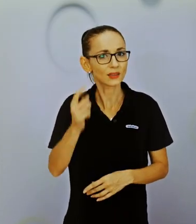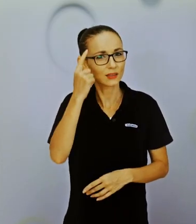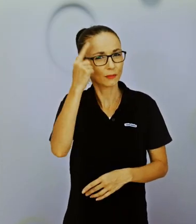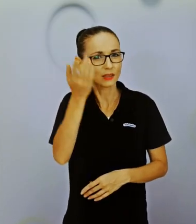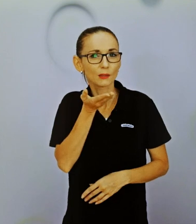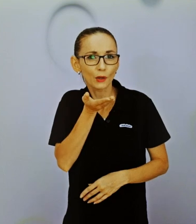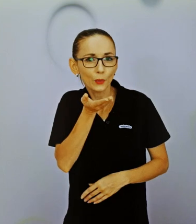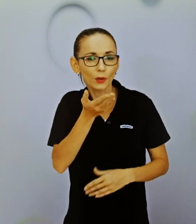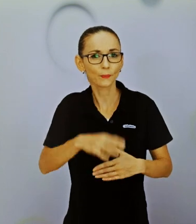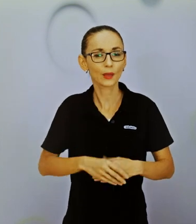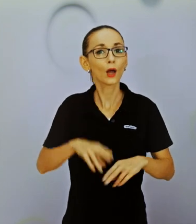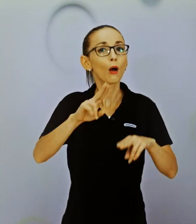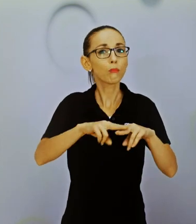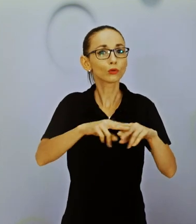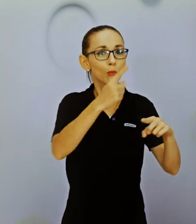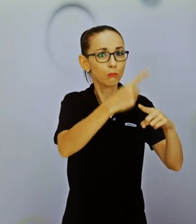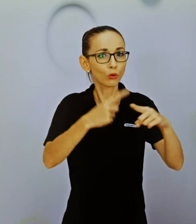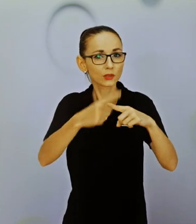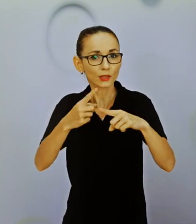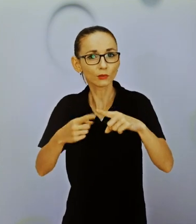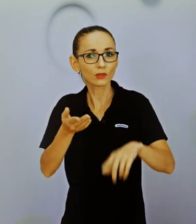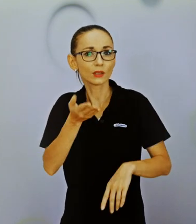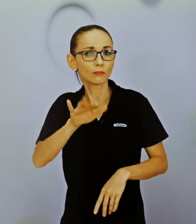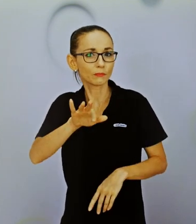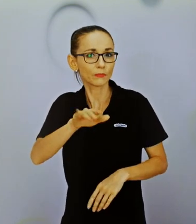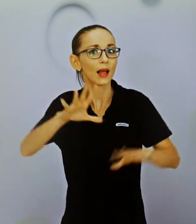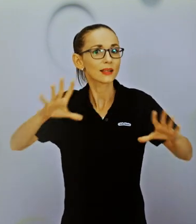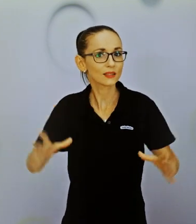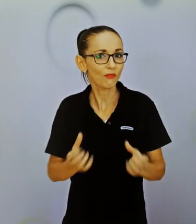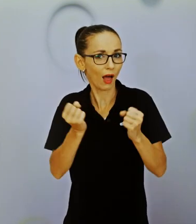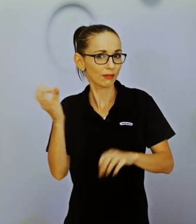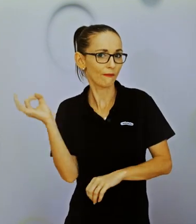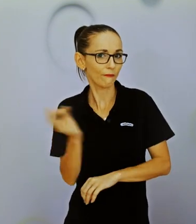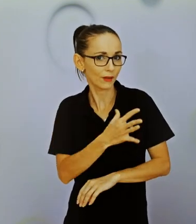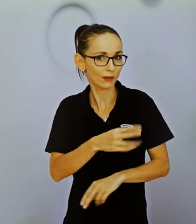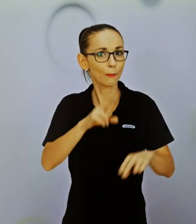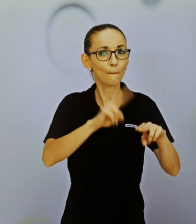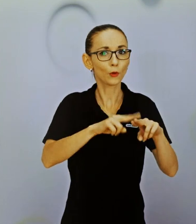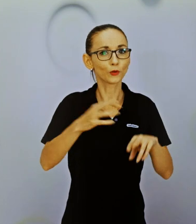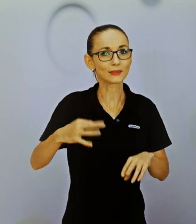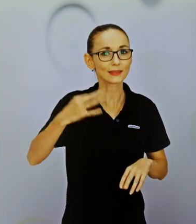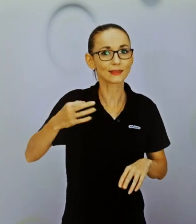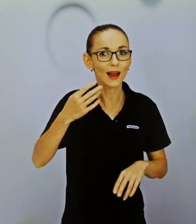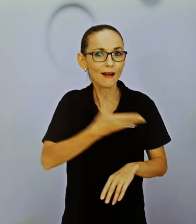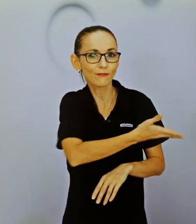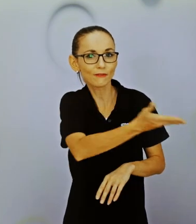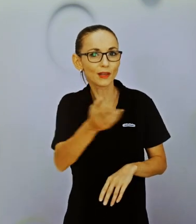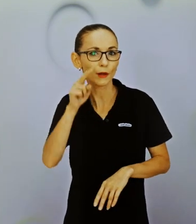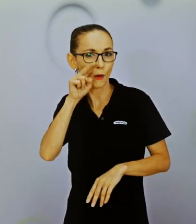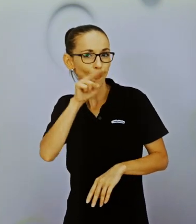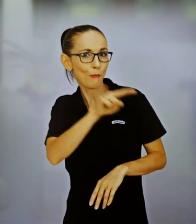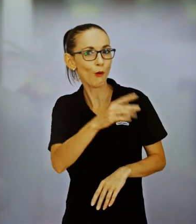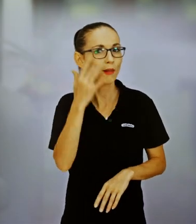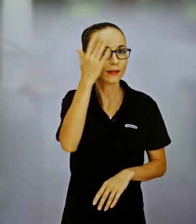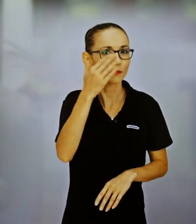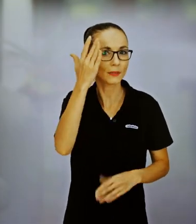veľakrát až vtedy, keď to tí ľudia prelomia alebo zlomia alebo sa o to pokúšajú dlhodobo. Ale veľakrát